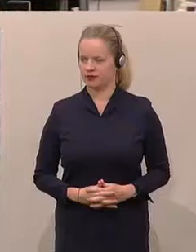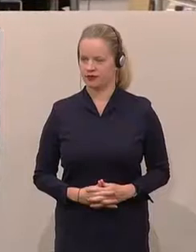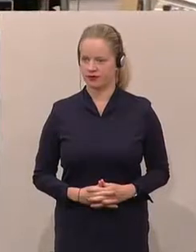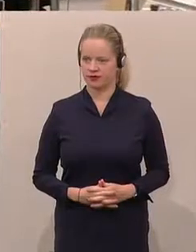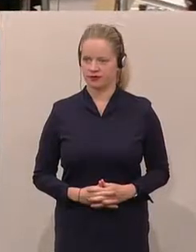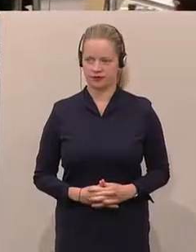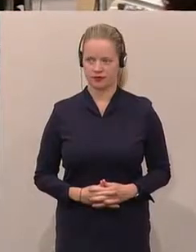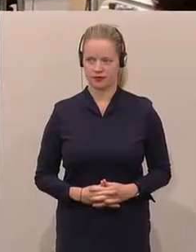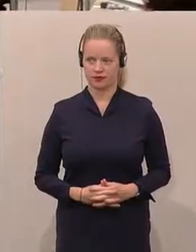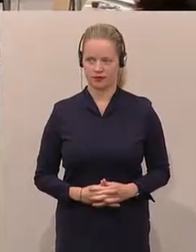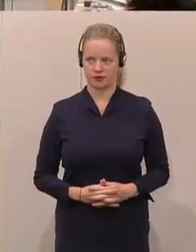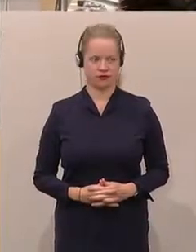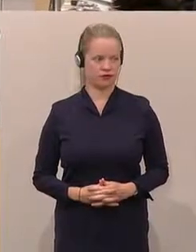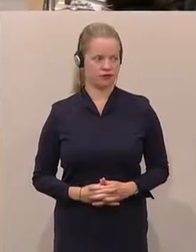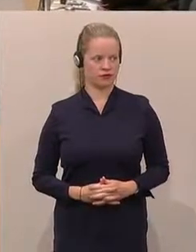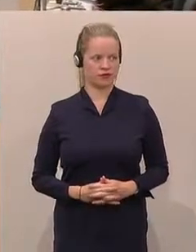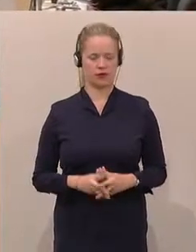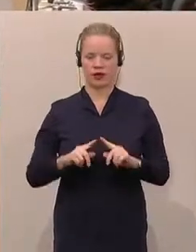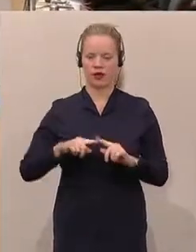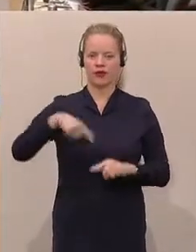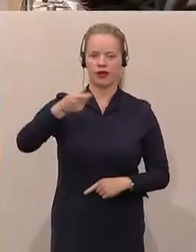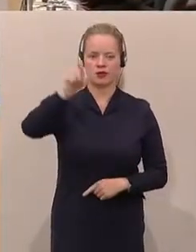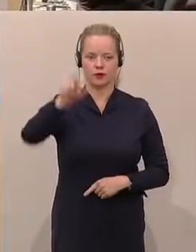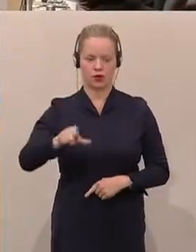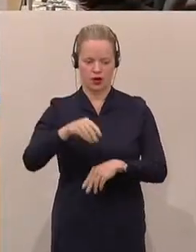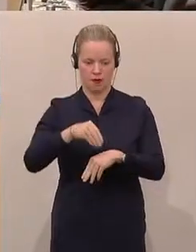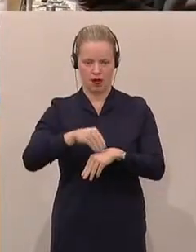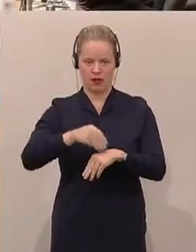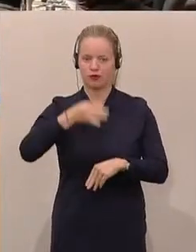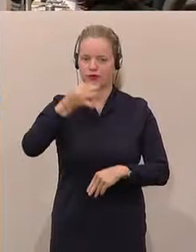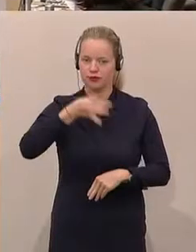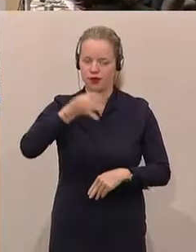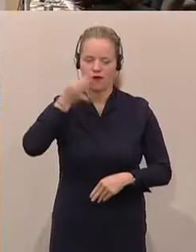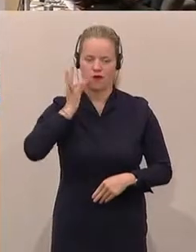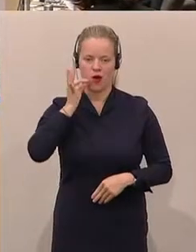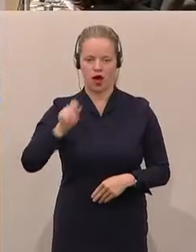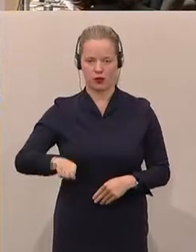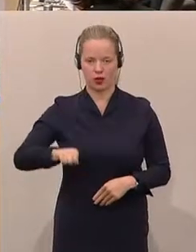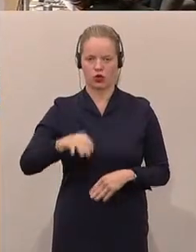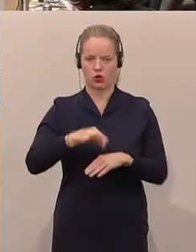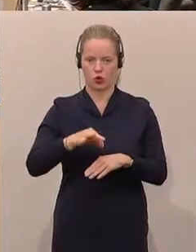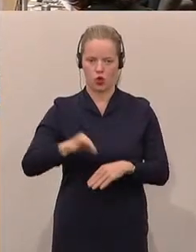Und als nächste Rednerin zu Wort gemeldet ist Alma Satic, Abgeordnete der Liste Pilz.